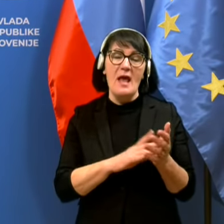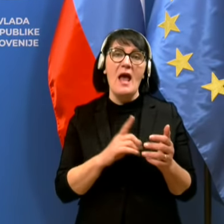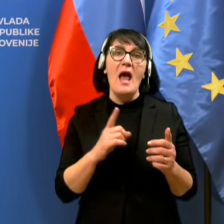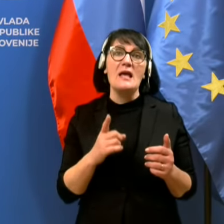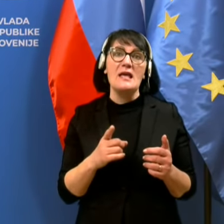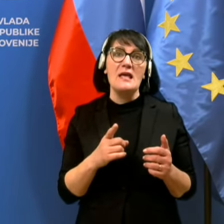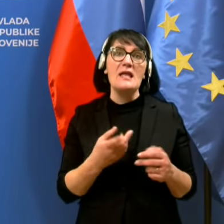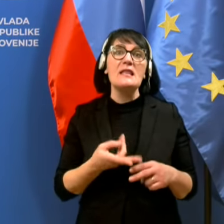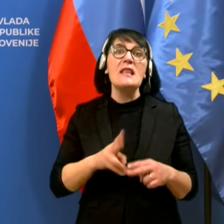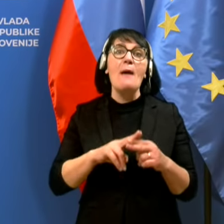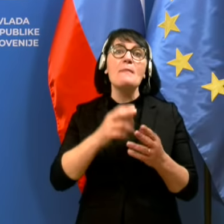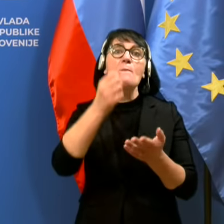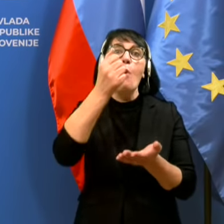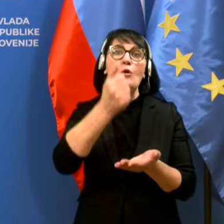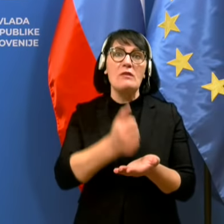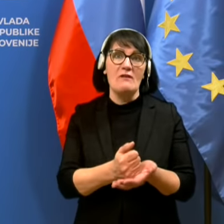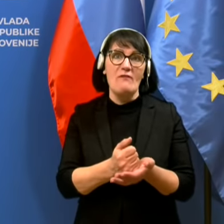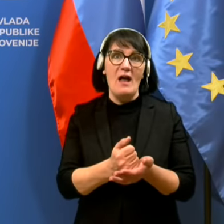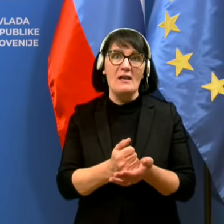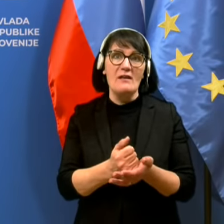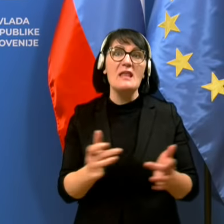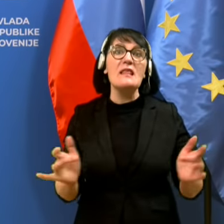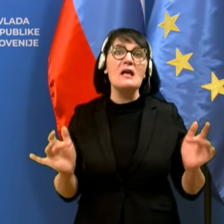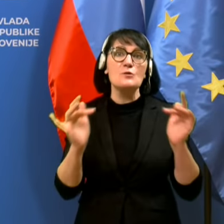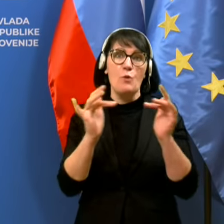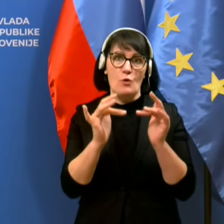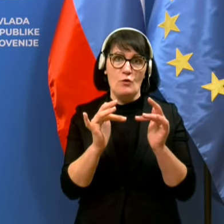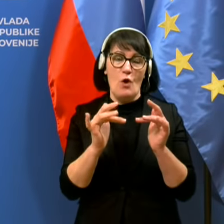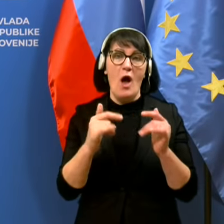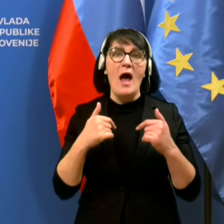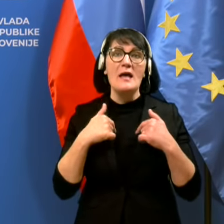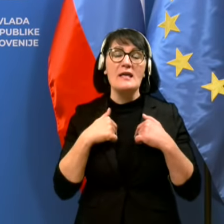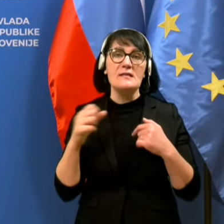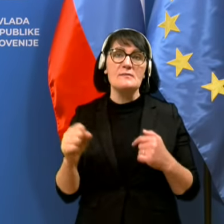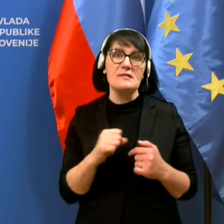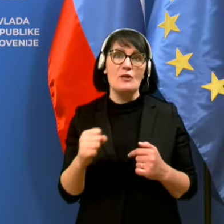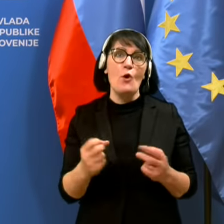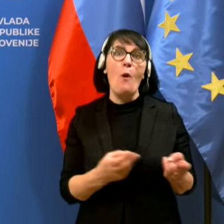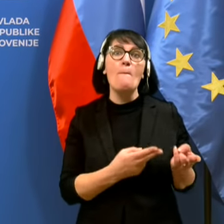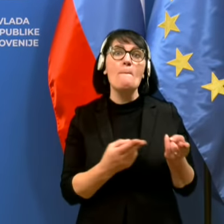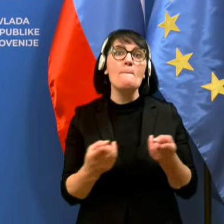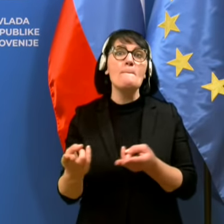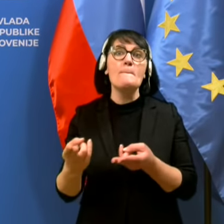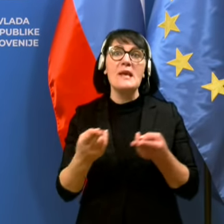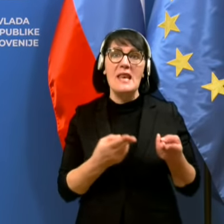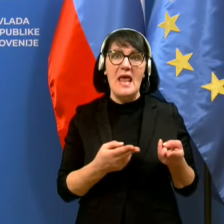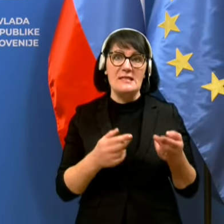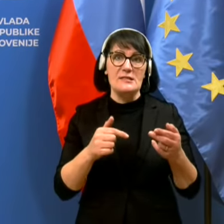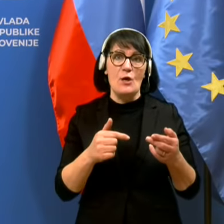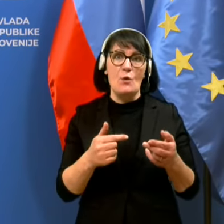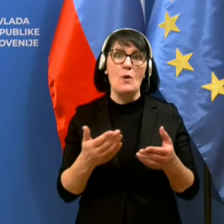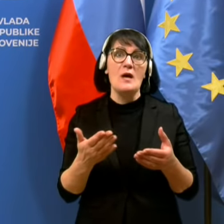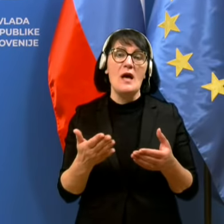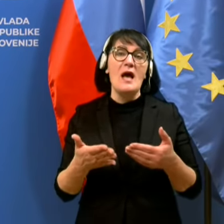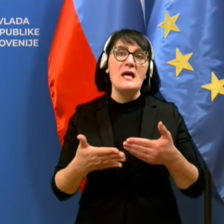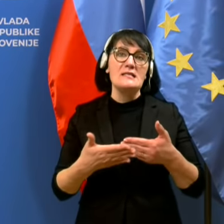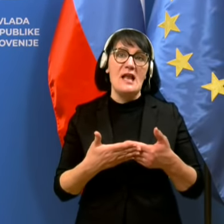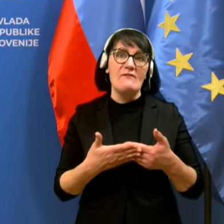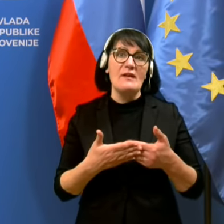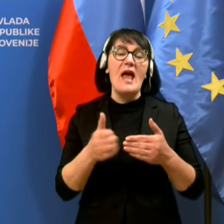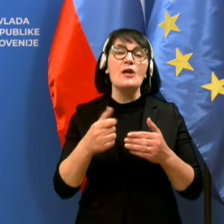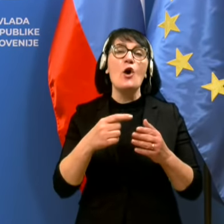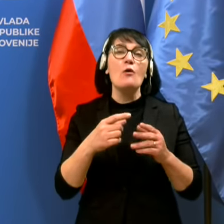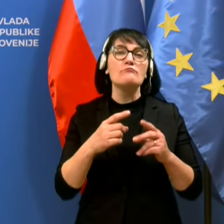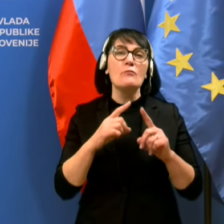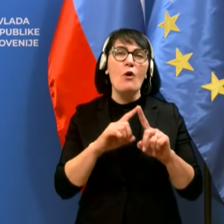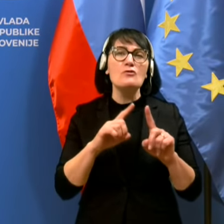naj bi potrebali nasprotno. Jaz sem si zato prinesel s sabo eno od številnih, za